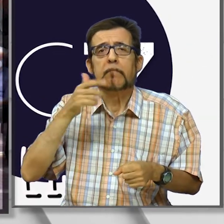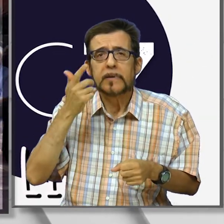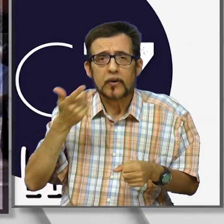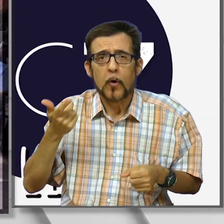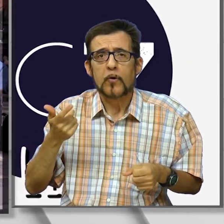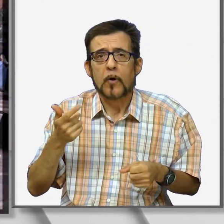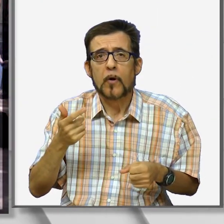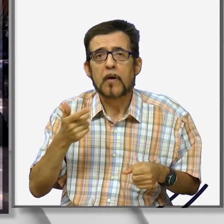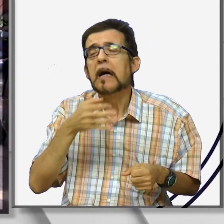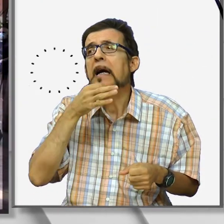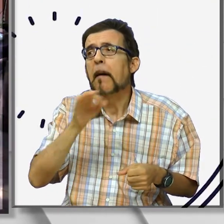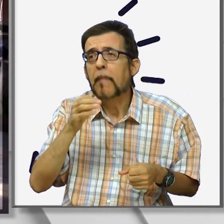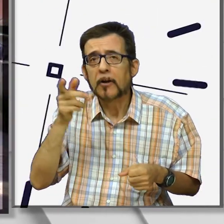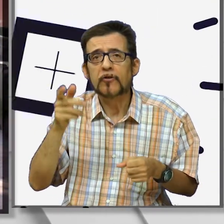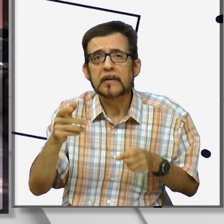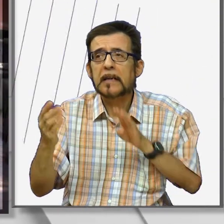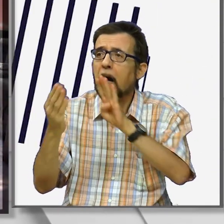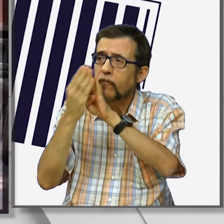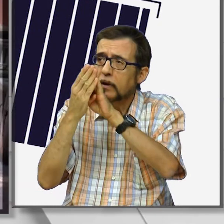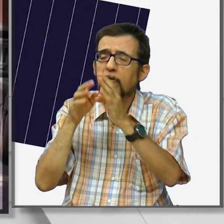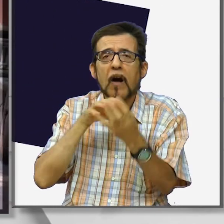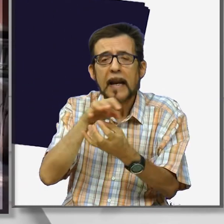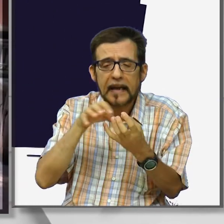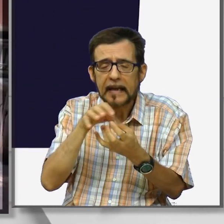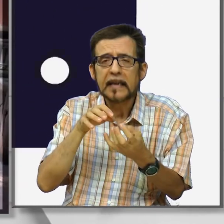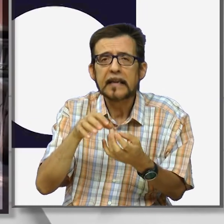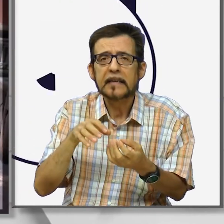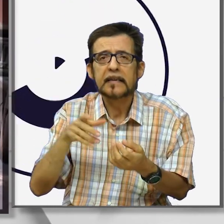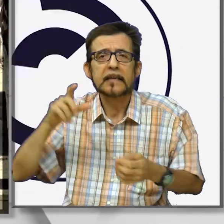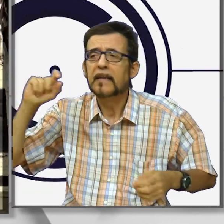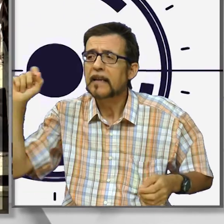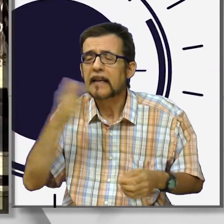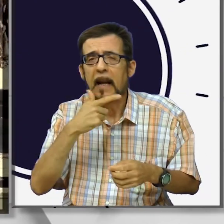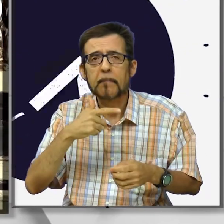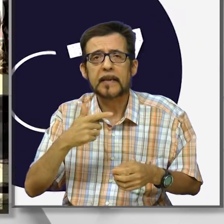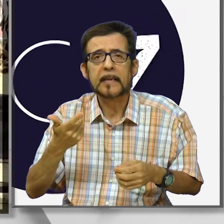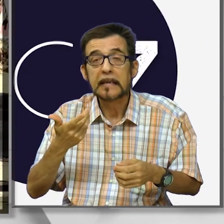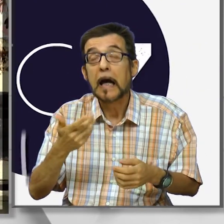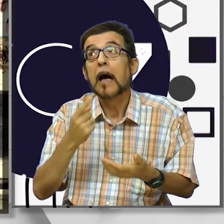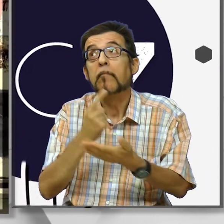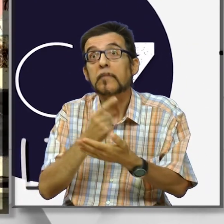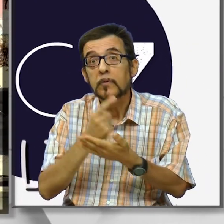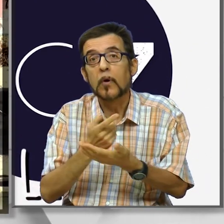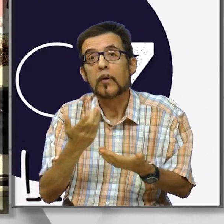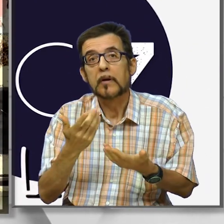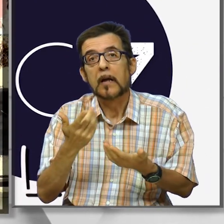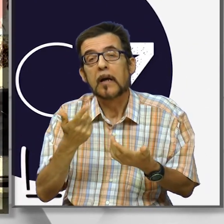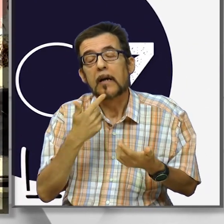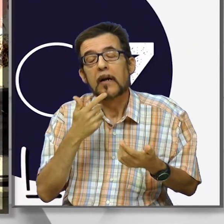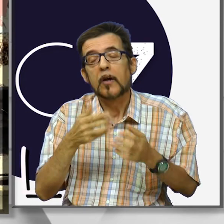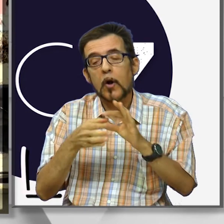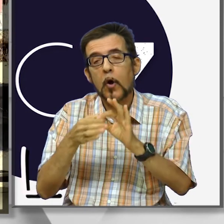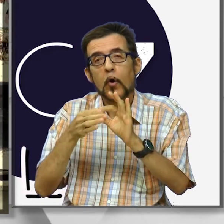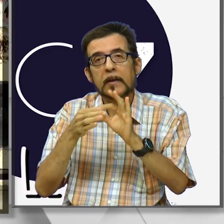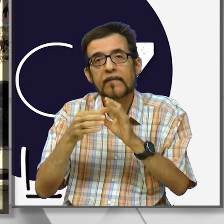così come la capacità di fronteggiare la crisi con agilità, con rapidità, richiede naturalmente una condivisione